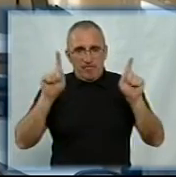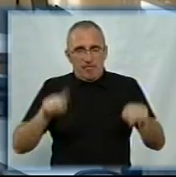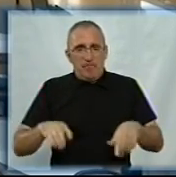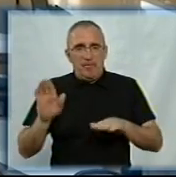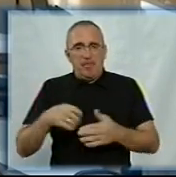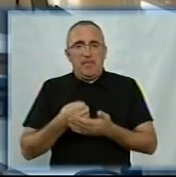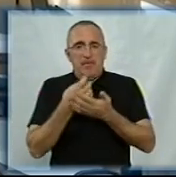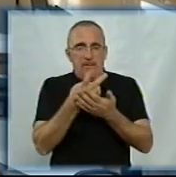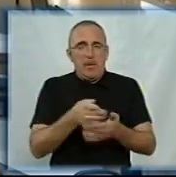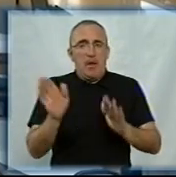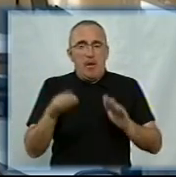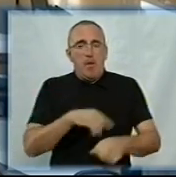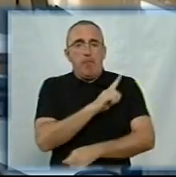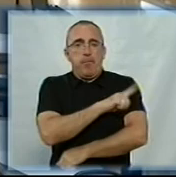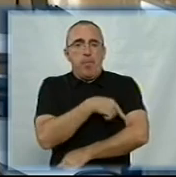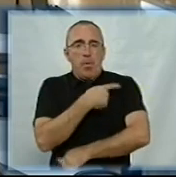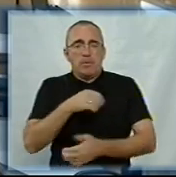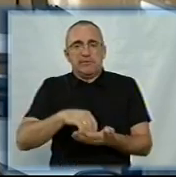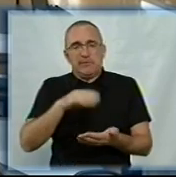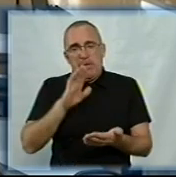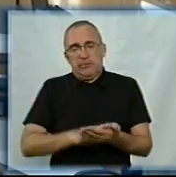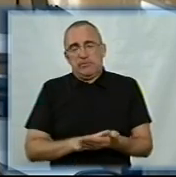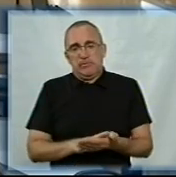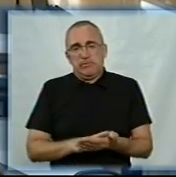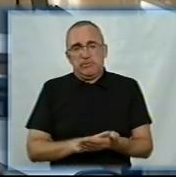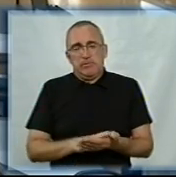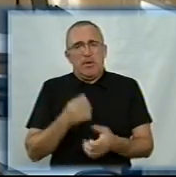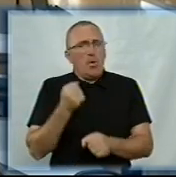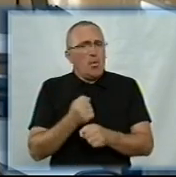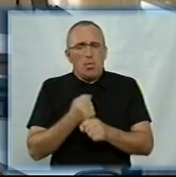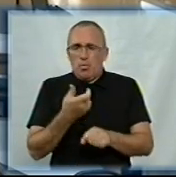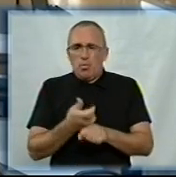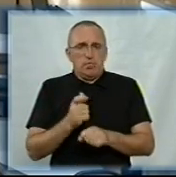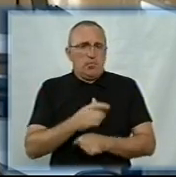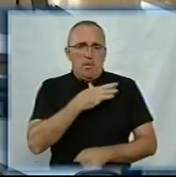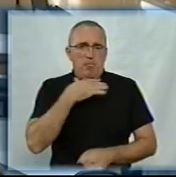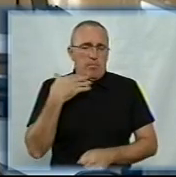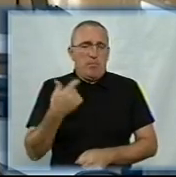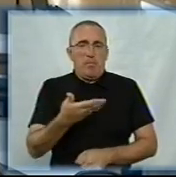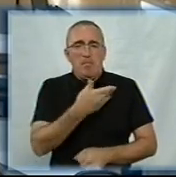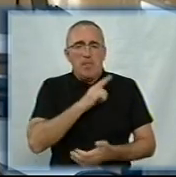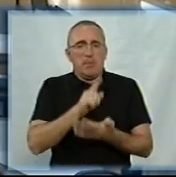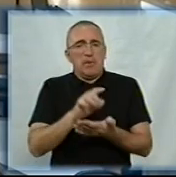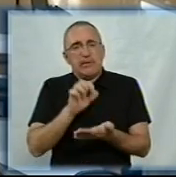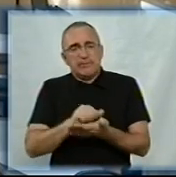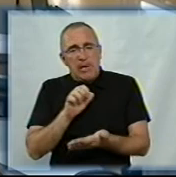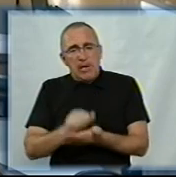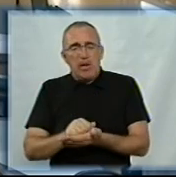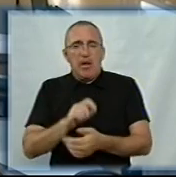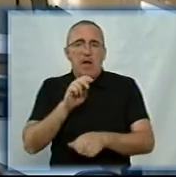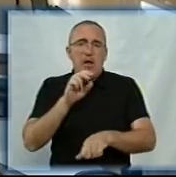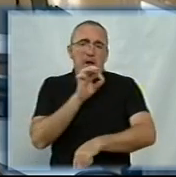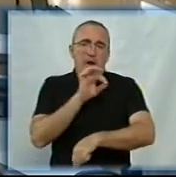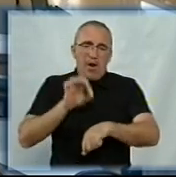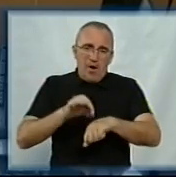потім стаціонар, а потім поліклініку зареєструвати його. І роботи дуже багато. Тобто ми повинні займатися тільки хворими,